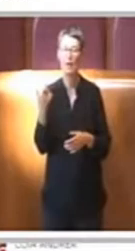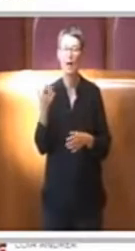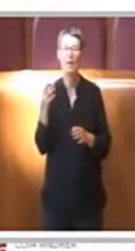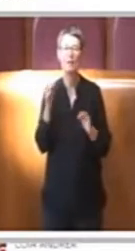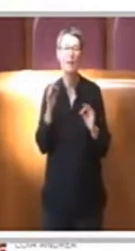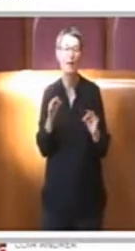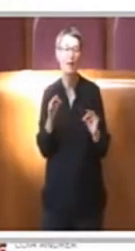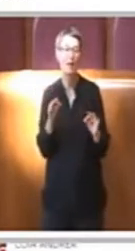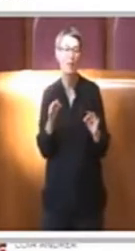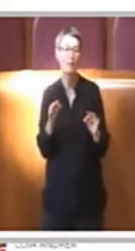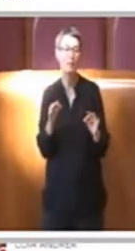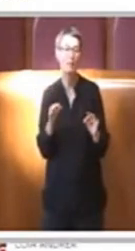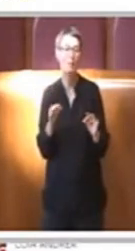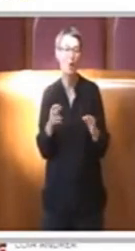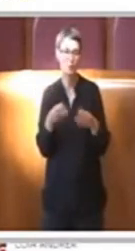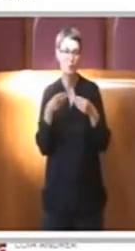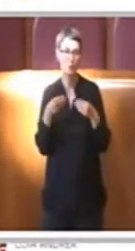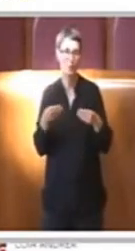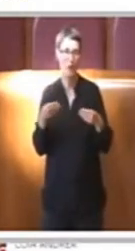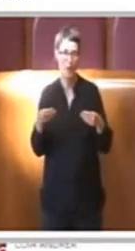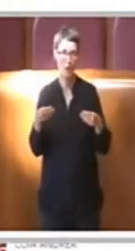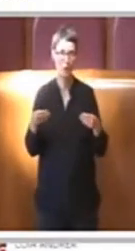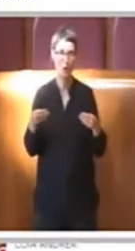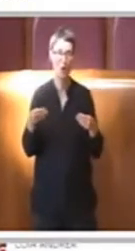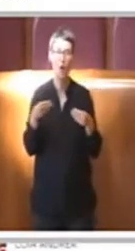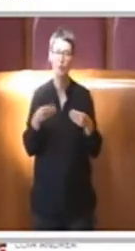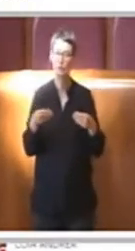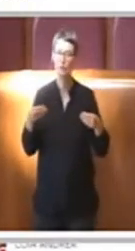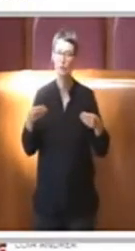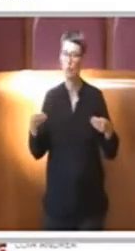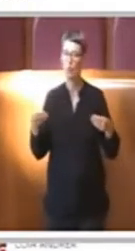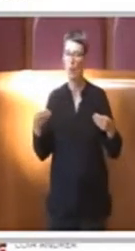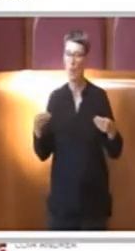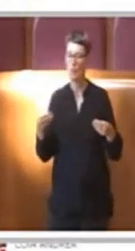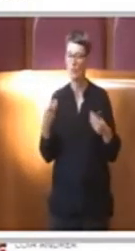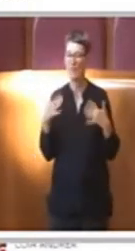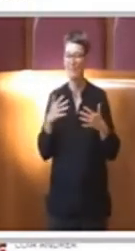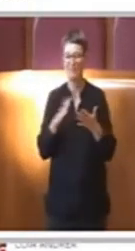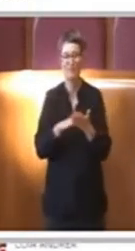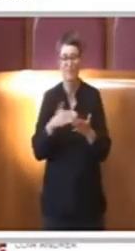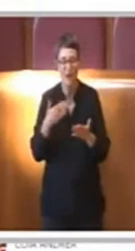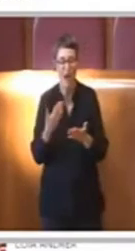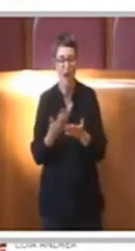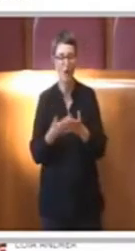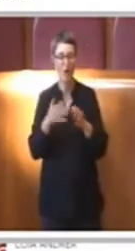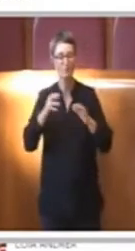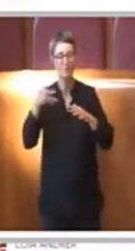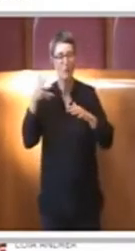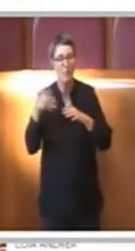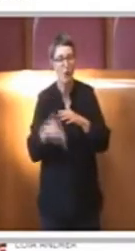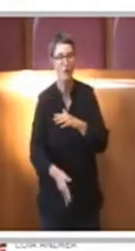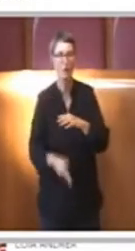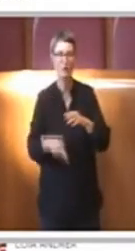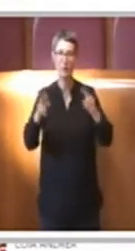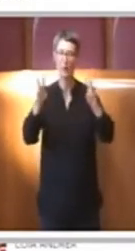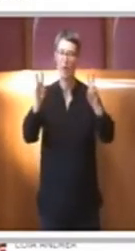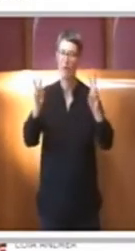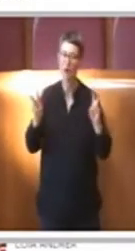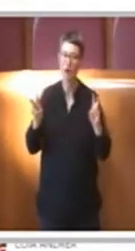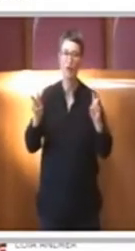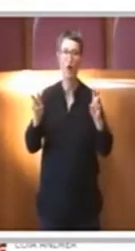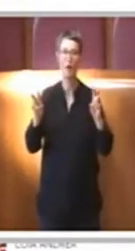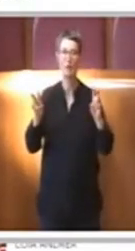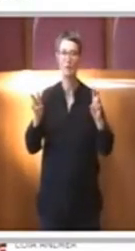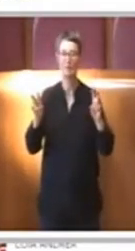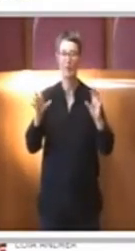efficace per la circolazione della conoscenza e l'approfondimento di tematiche importanti riguardanti